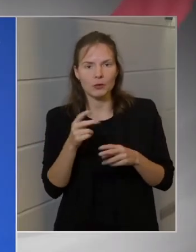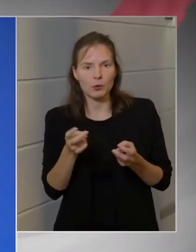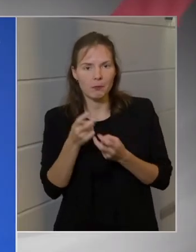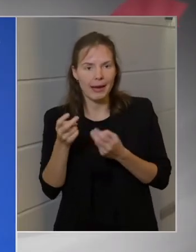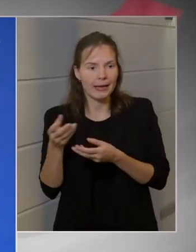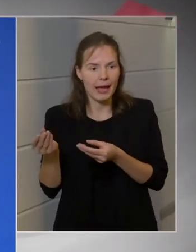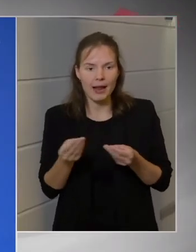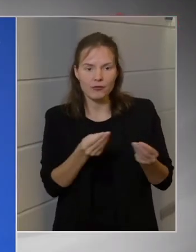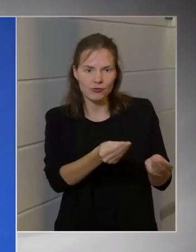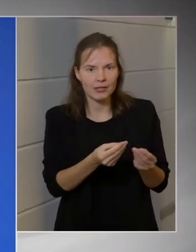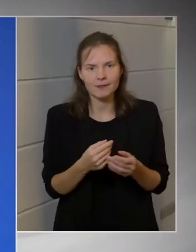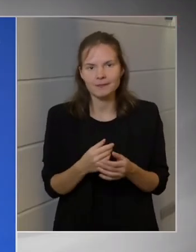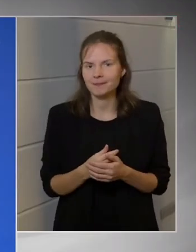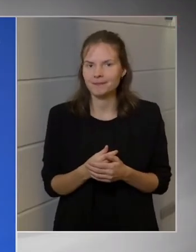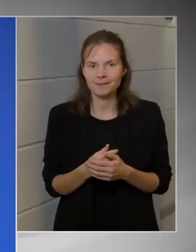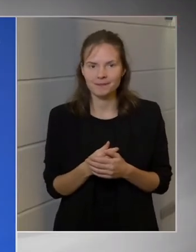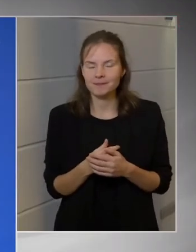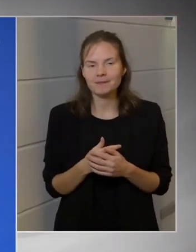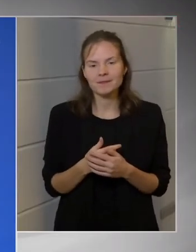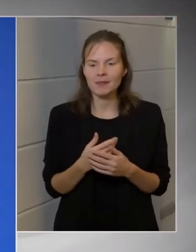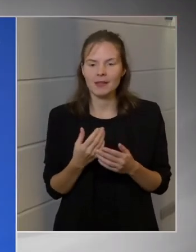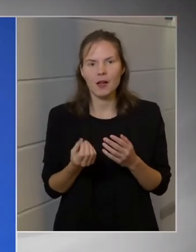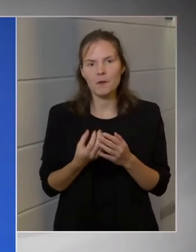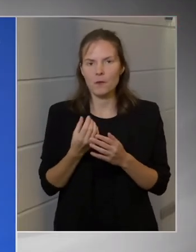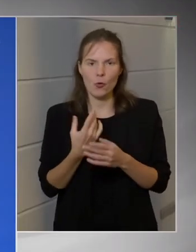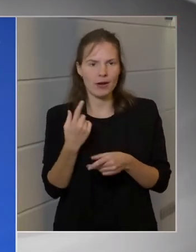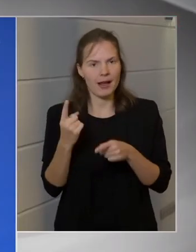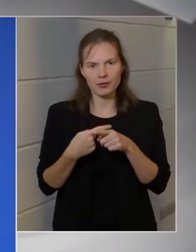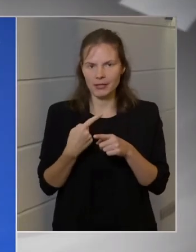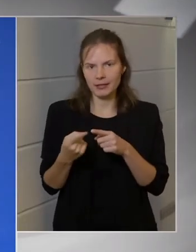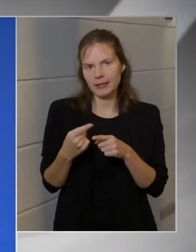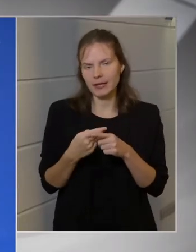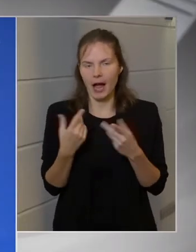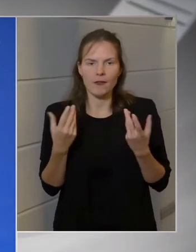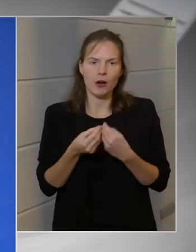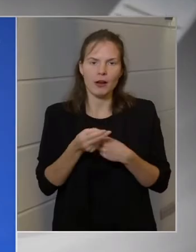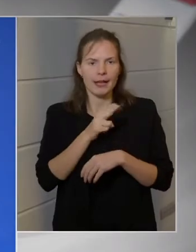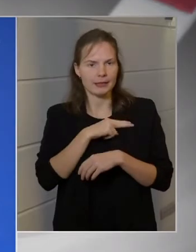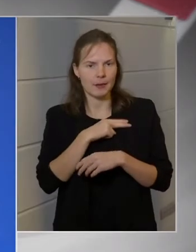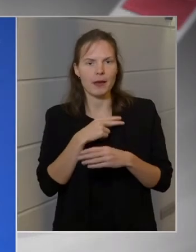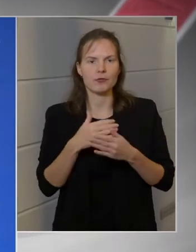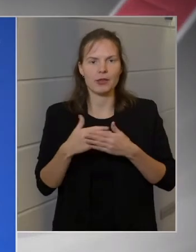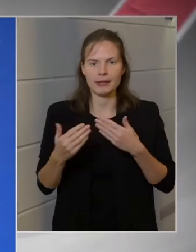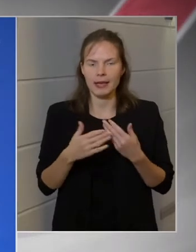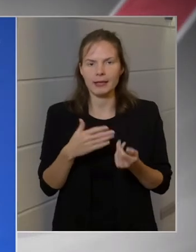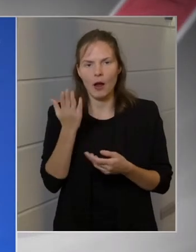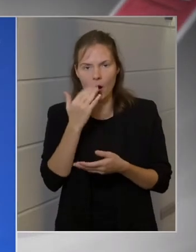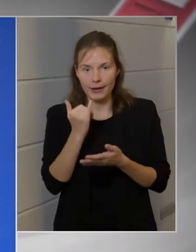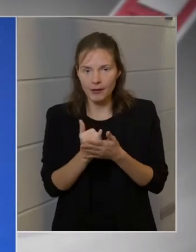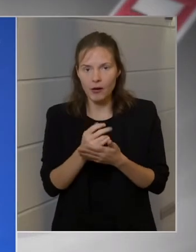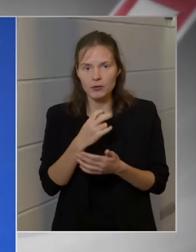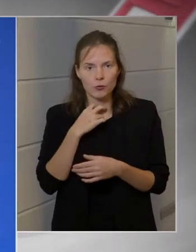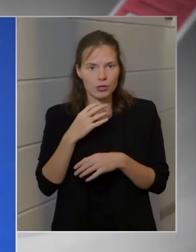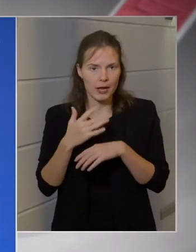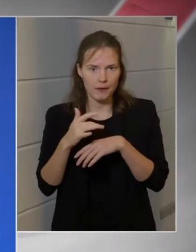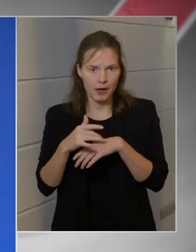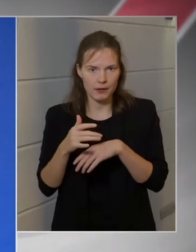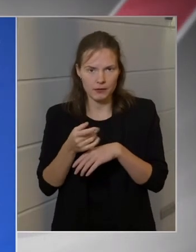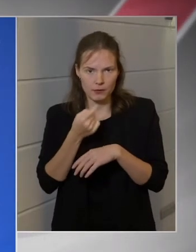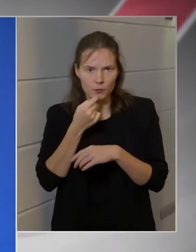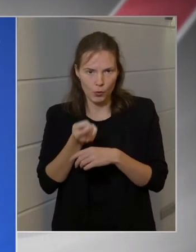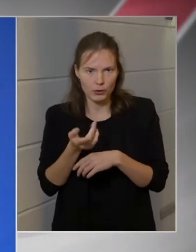legalábbis forrás kritikával érdemes kezelni, főleg, hogyha minden igaz, akkor Gyúcsány Ferenc-től hangzott el az állítás.